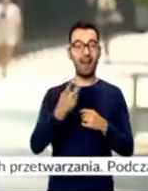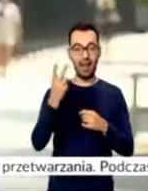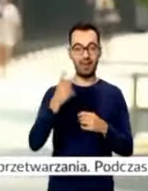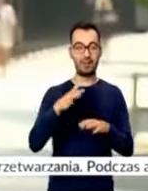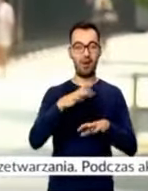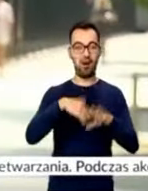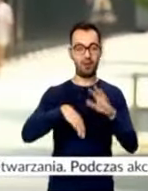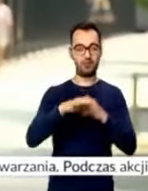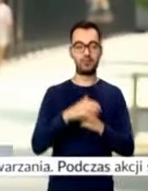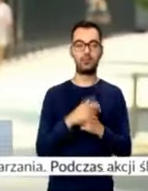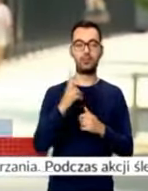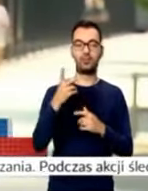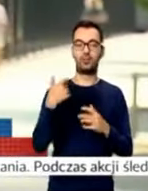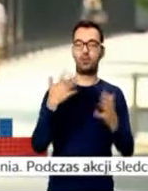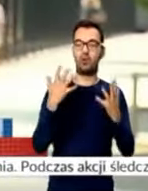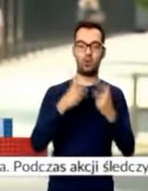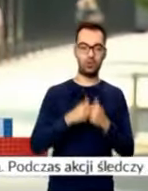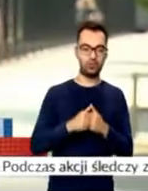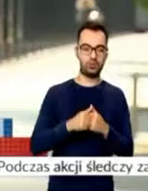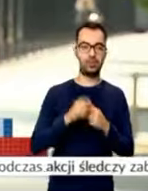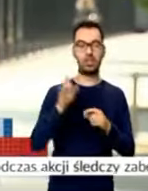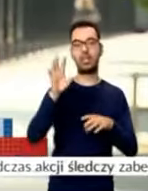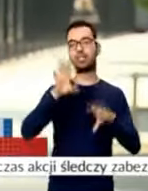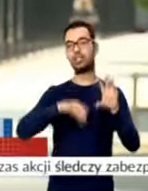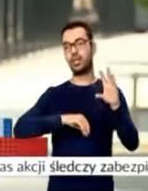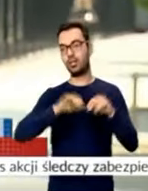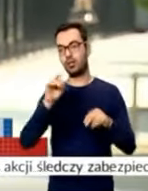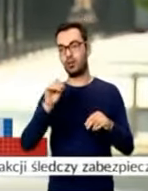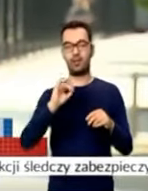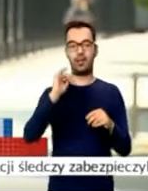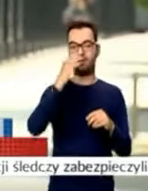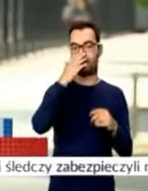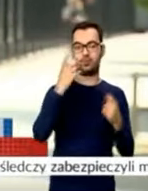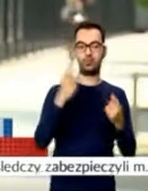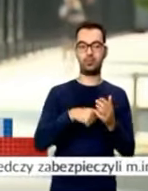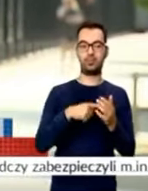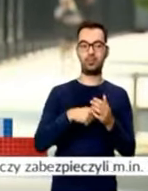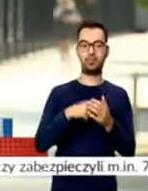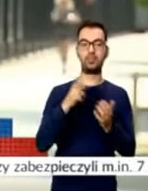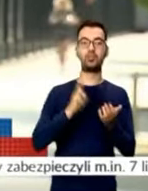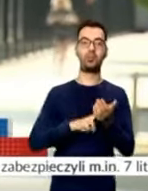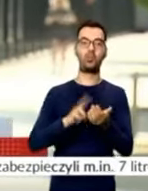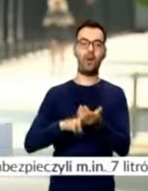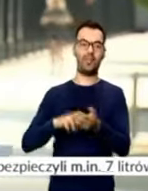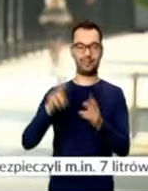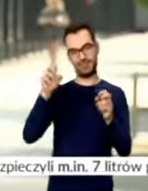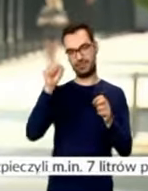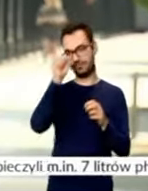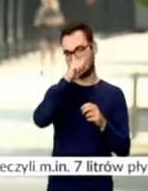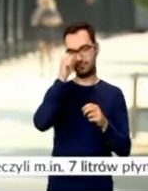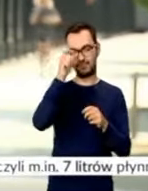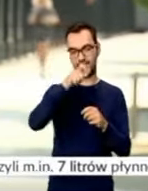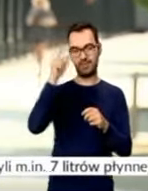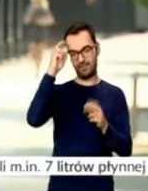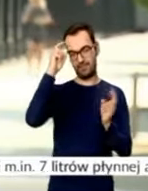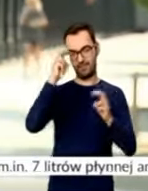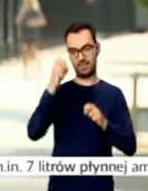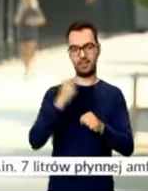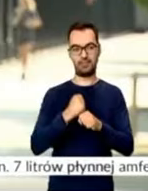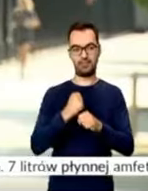Ktoś to musiał rozliczać, ktoś musiał księgować. Pytanie jak wyglądała sprawa odprowadzania składek za tych fikcyjnych pracowników.